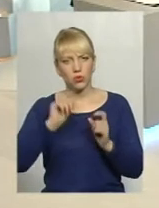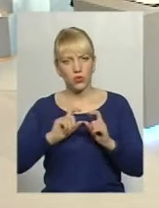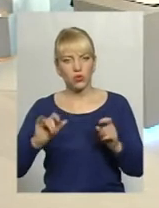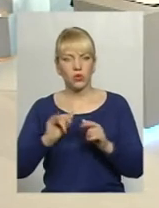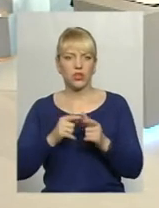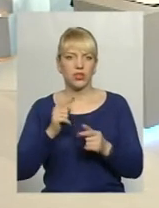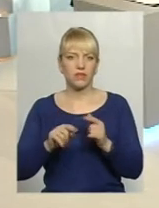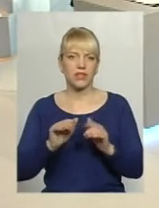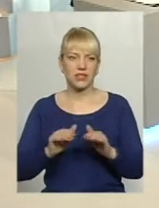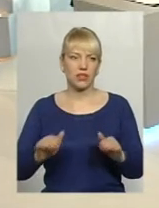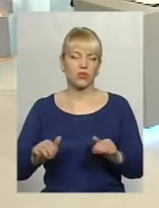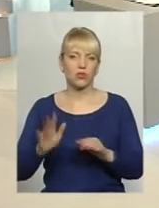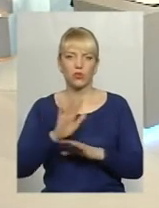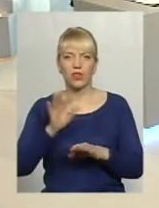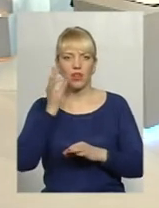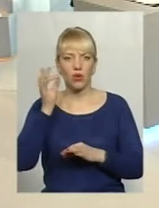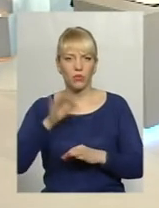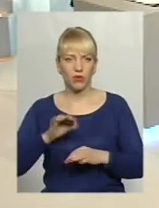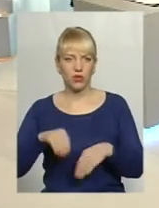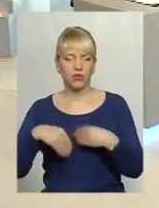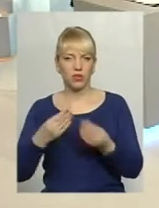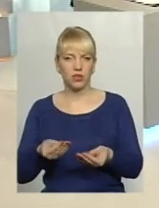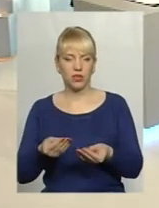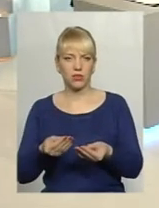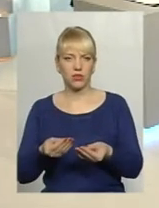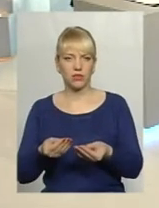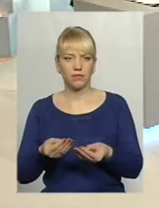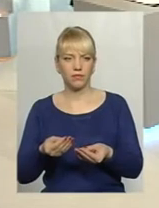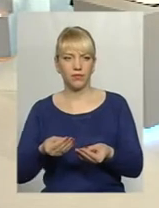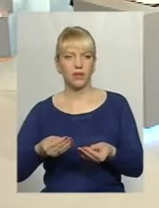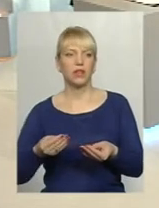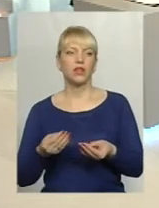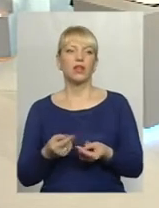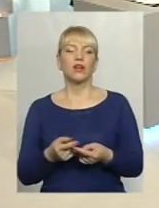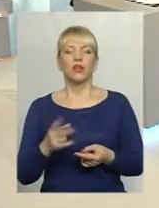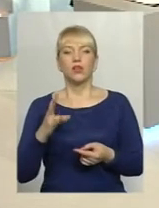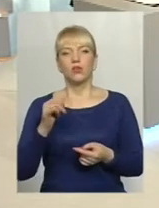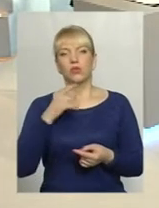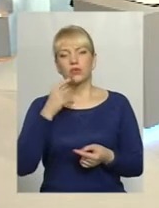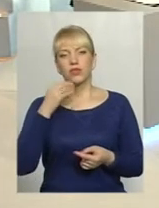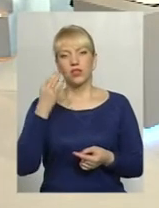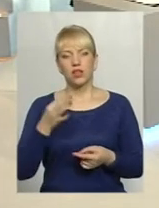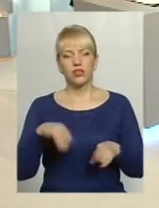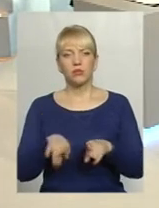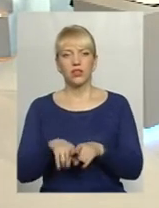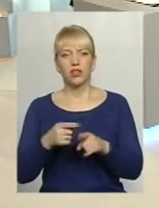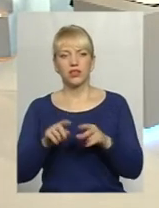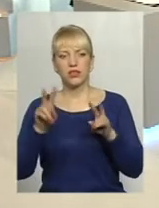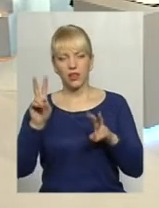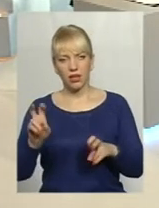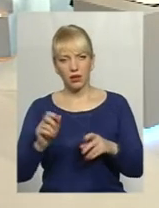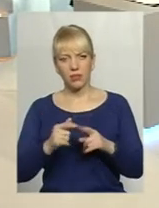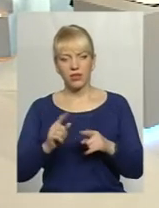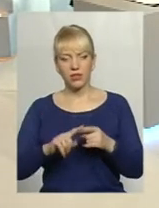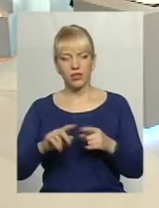садочку некомпетентно надаються якісь там… Ну, скажімо так, це більша тема і запитання до